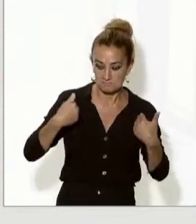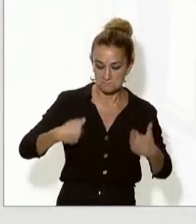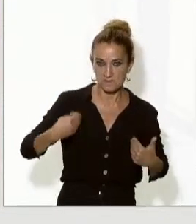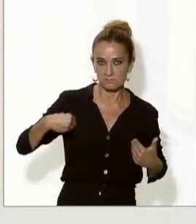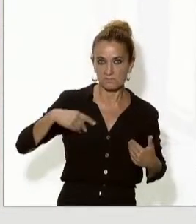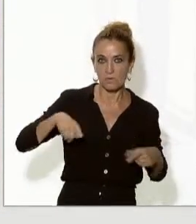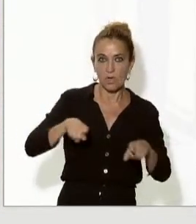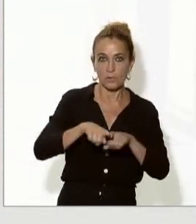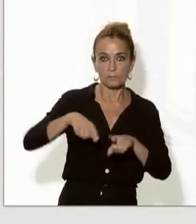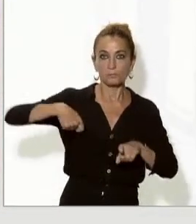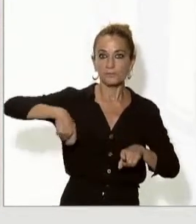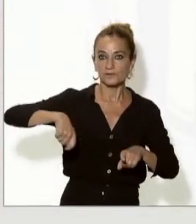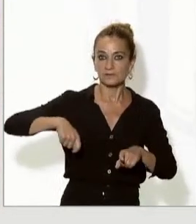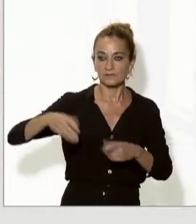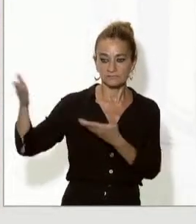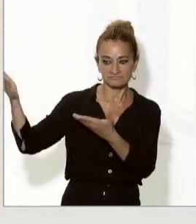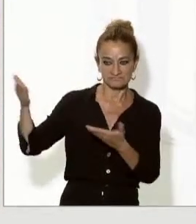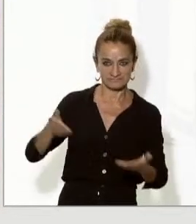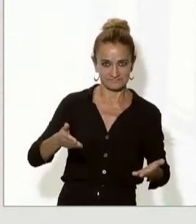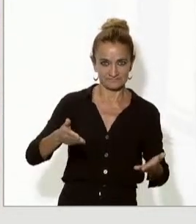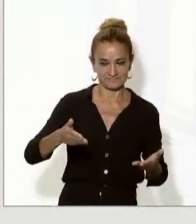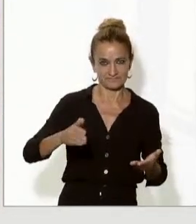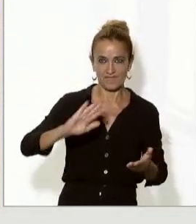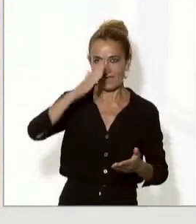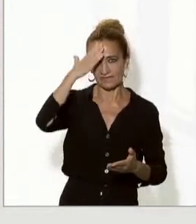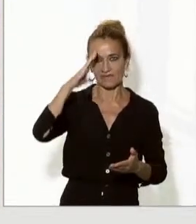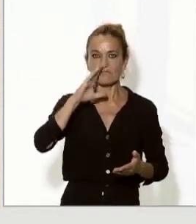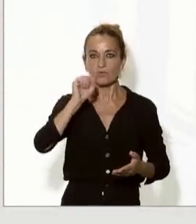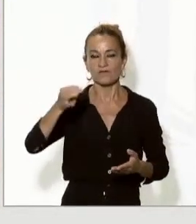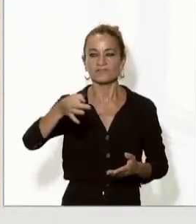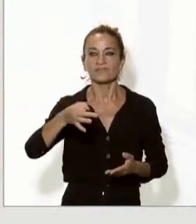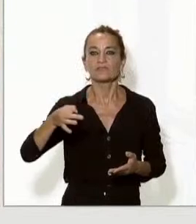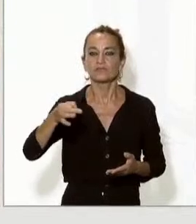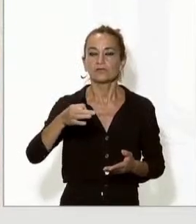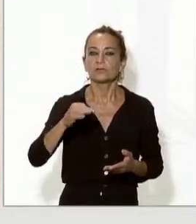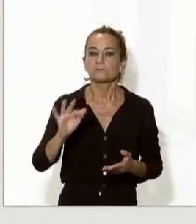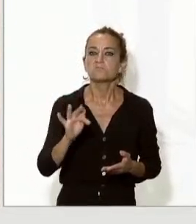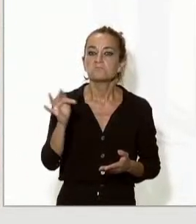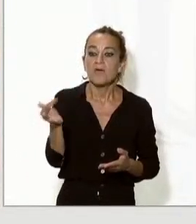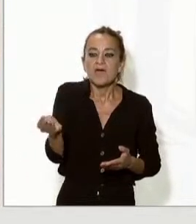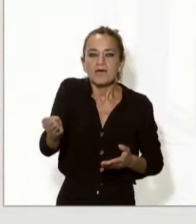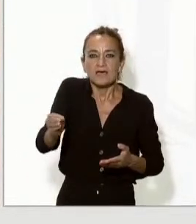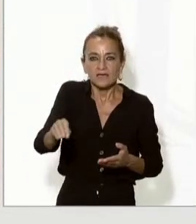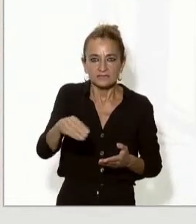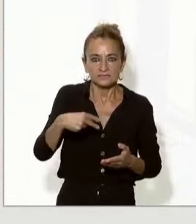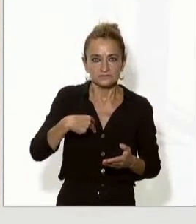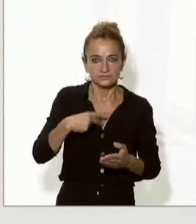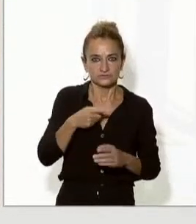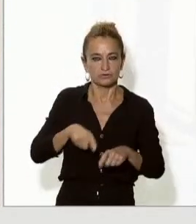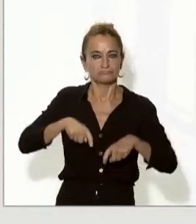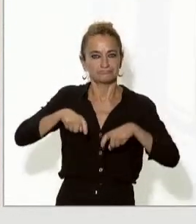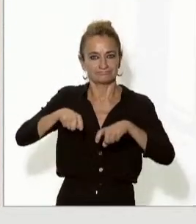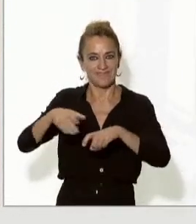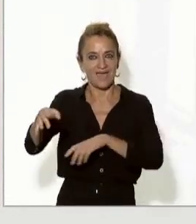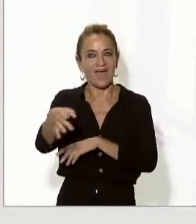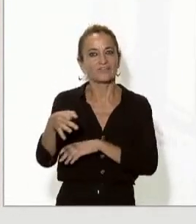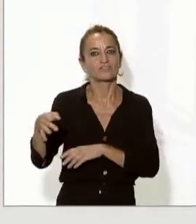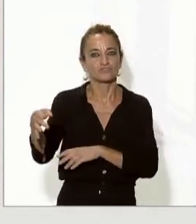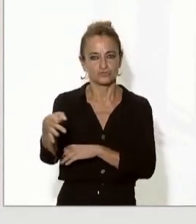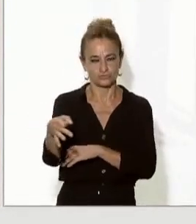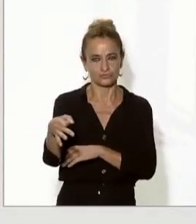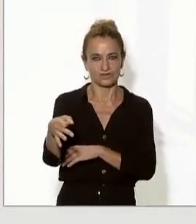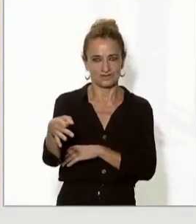de rebre el cap de govern d'Andorra, sinó també la meva visita a Andorra i poder